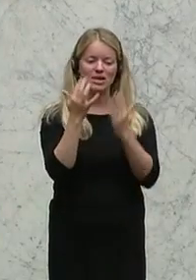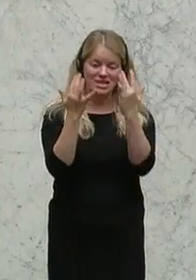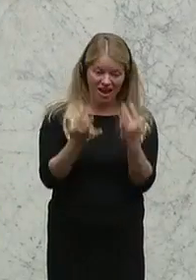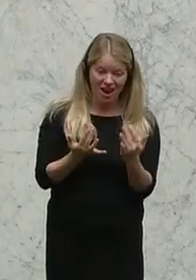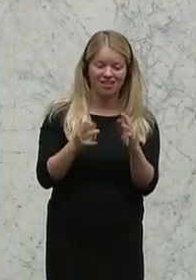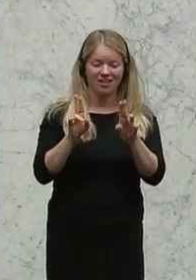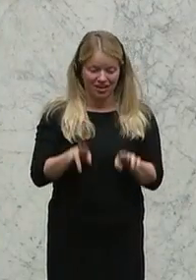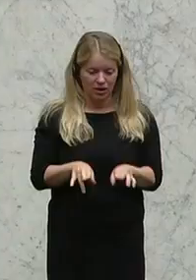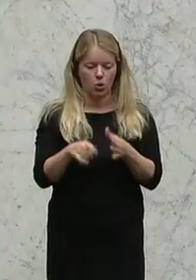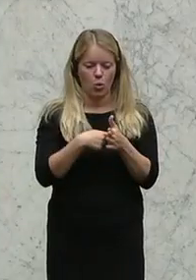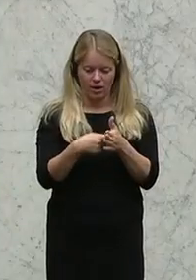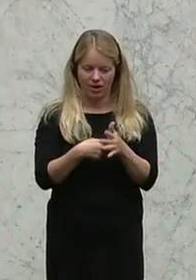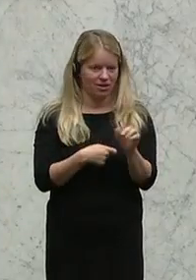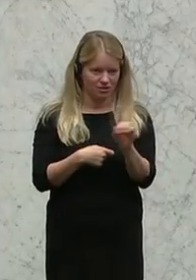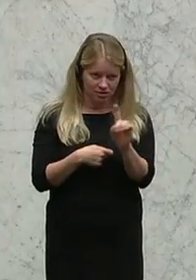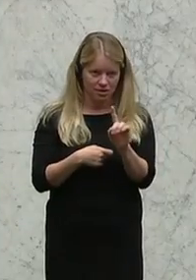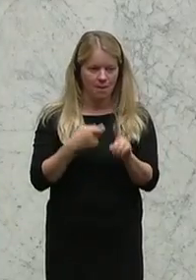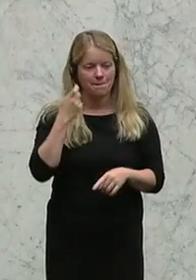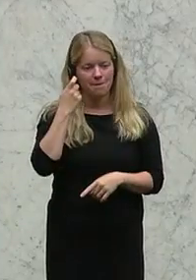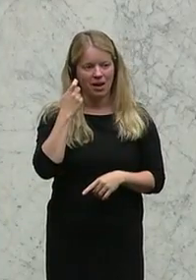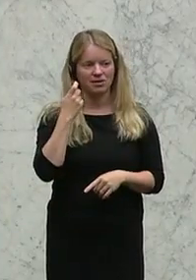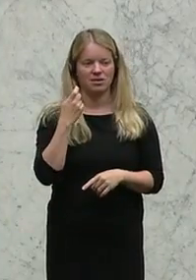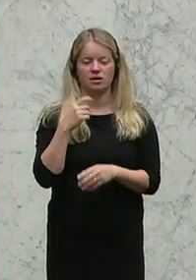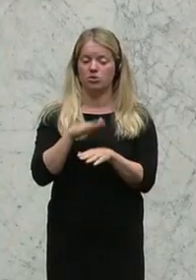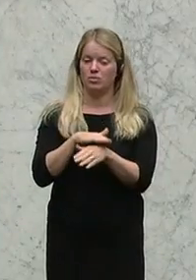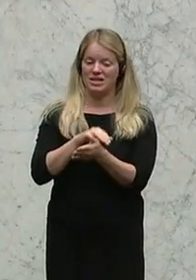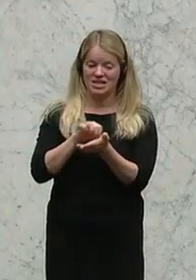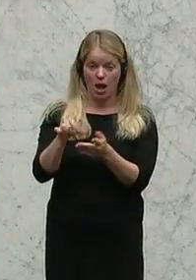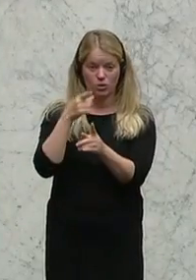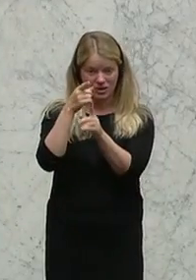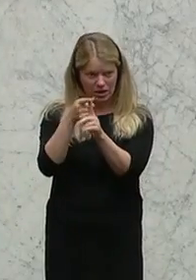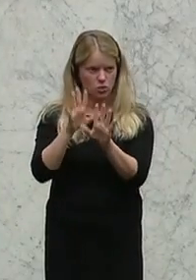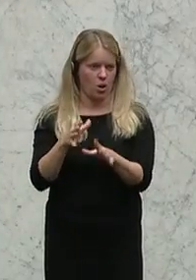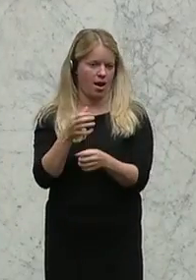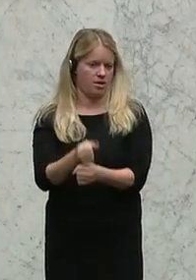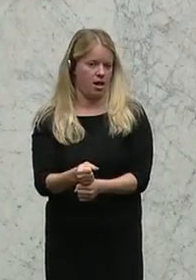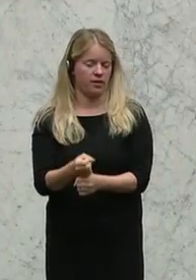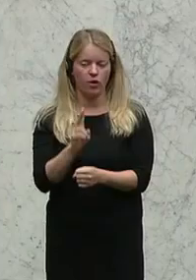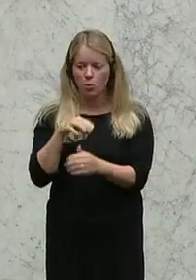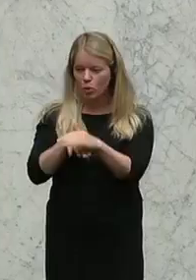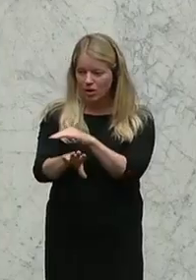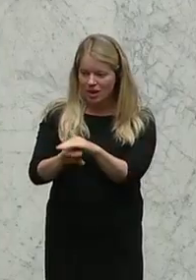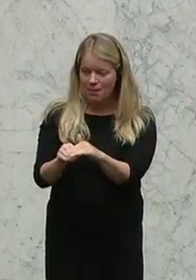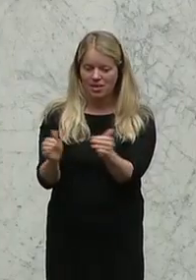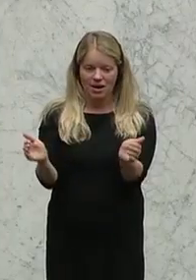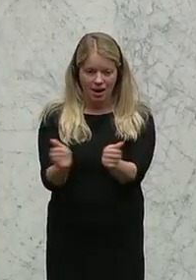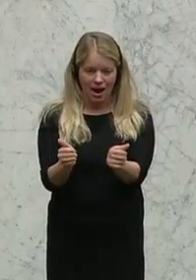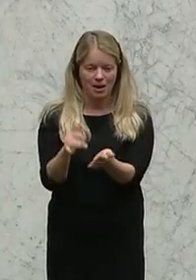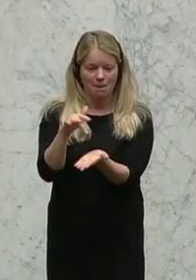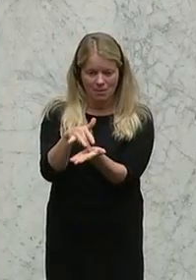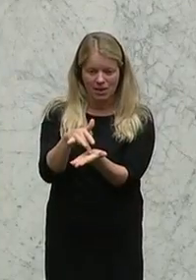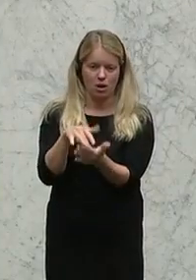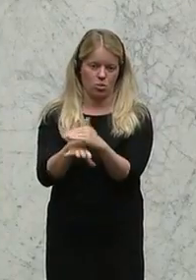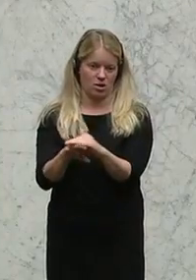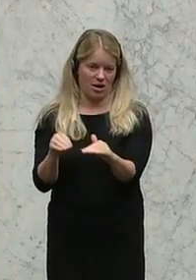Es geht nicht nur um das Einhalten der Zahlungsziele, das von großer Bedeutung für klein- und mittelständische Unternehmungen ist,